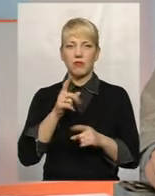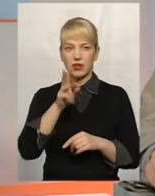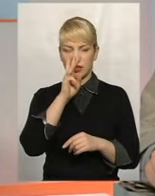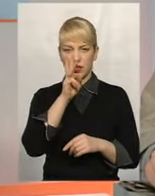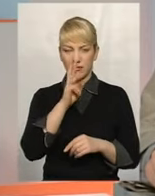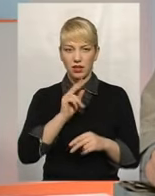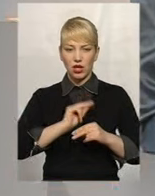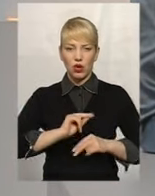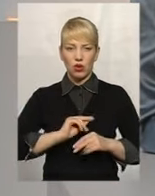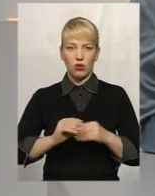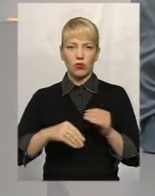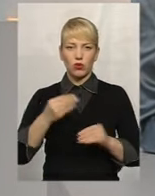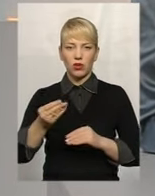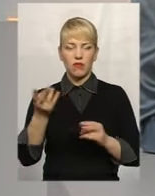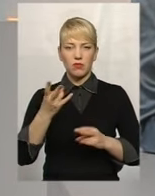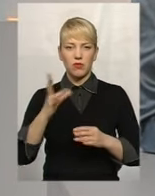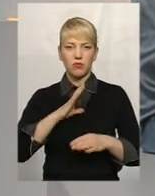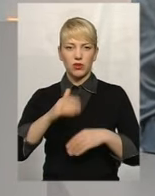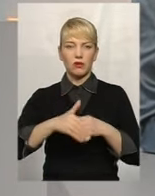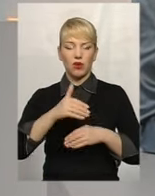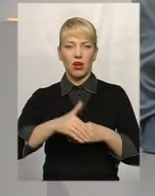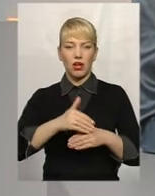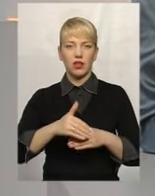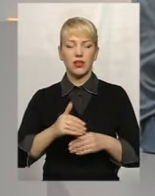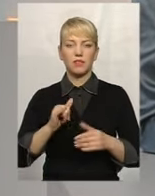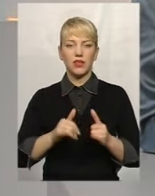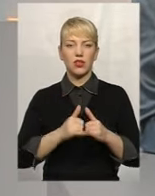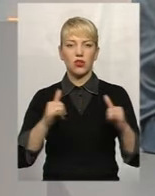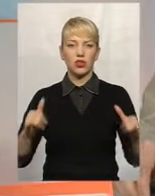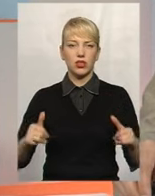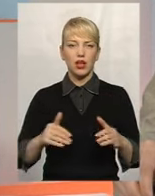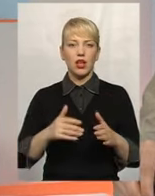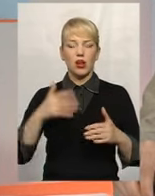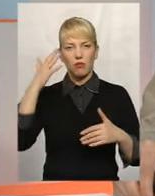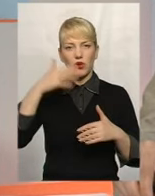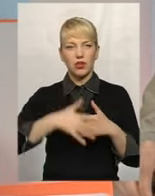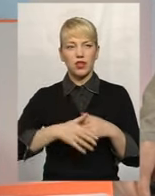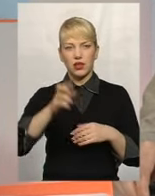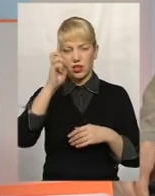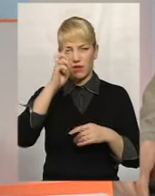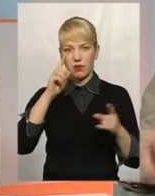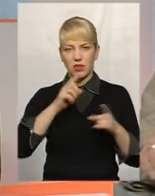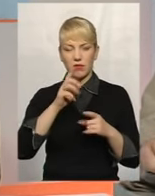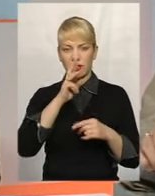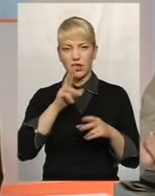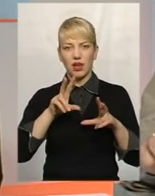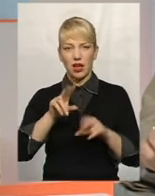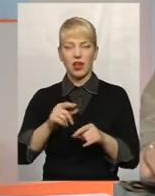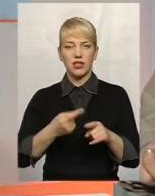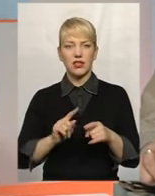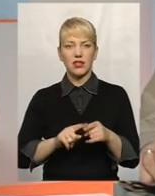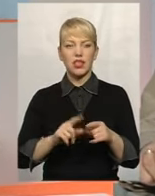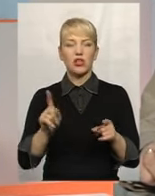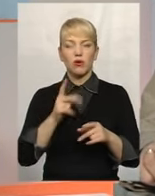роботодавець має нести покарання? Так, і значно розширене поняття мінімальних державних гарантій. Тобто, це ті гарантії, які передбачені